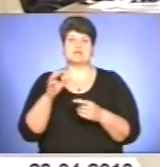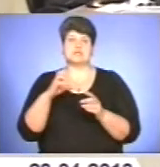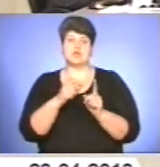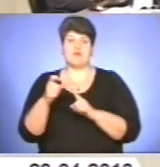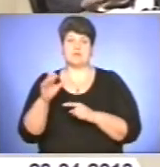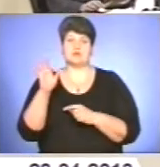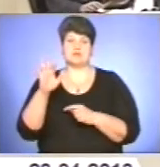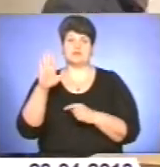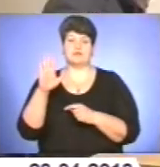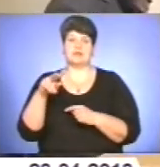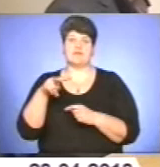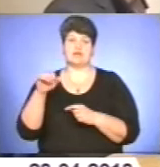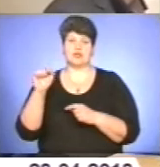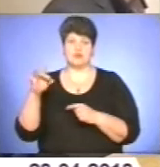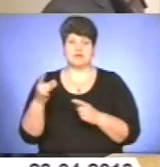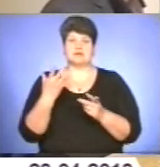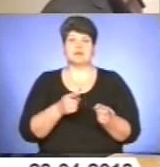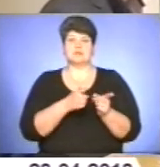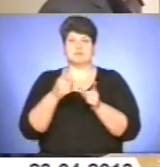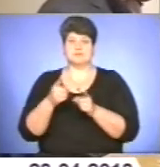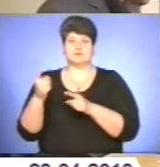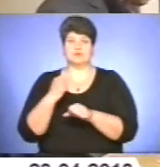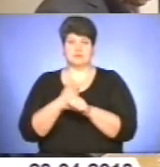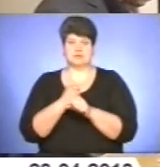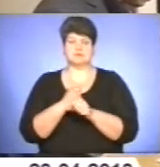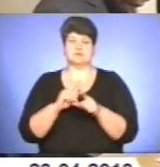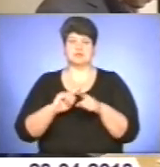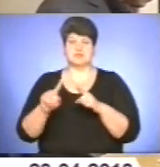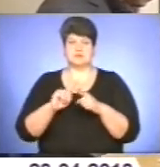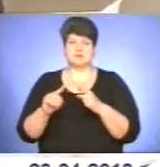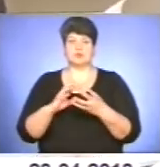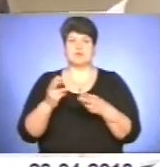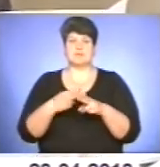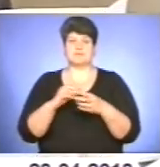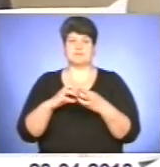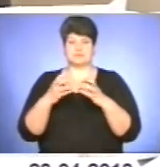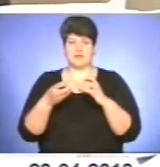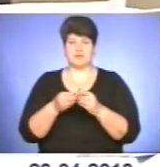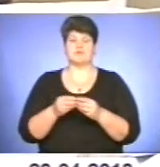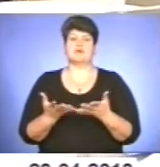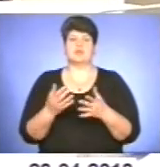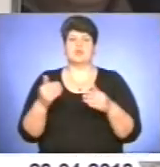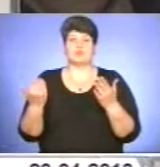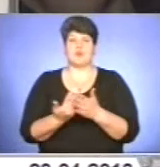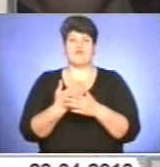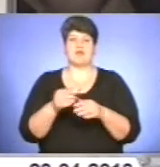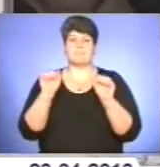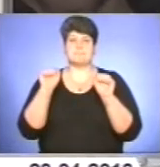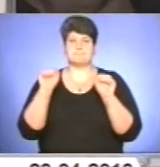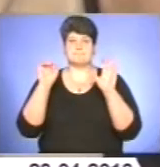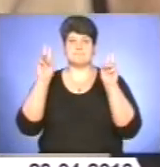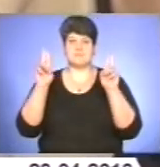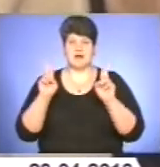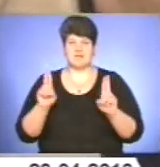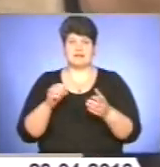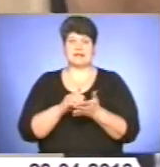перехід намагатиметься зробити максимально безболісно, врахувавши усі промахи встановлення нових правил реєстрації нерухомості, який відбувся